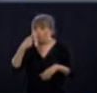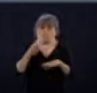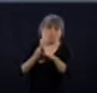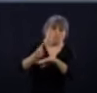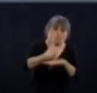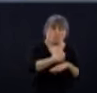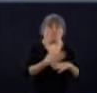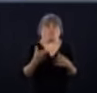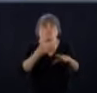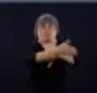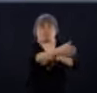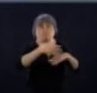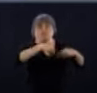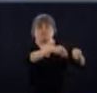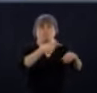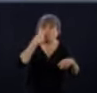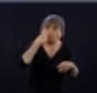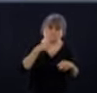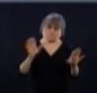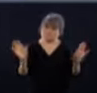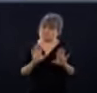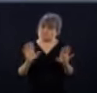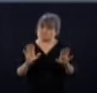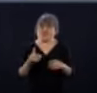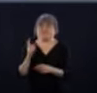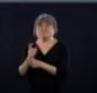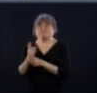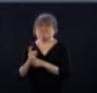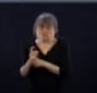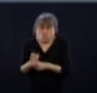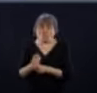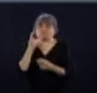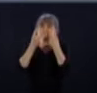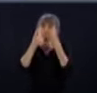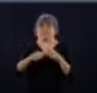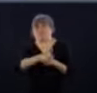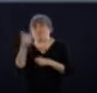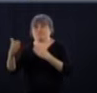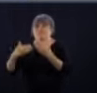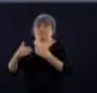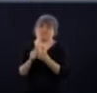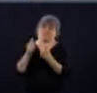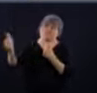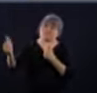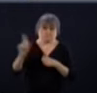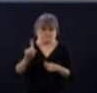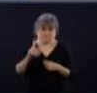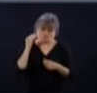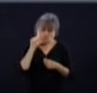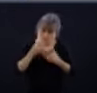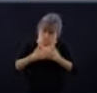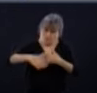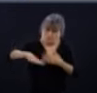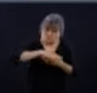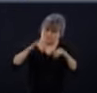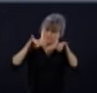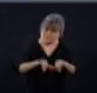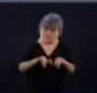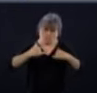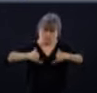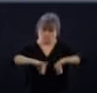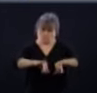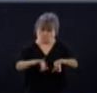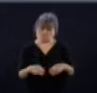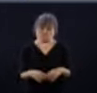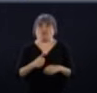région simplement pour le plaisir ou d'aller faire son épicerie ailleurs que chez soi, juste pour le plaisir non plus. On essaie d'éviter de